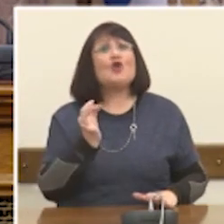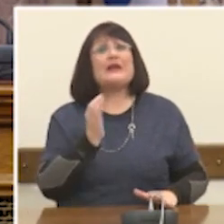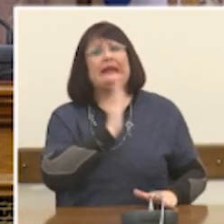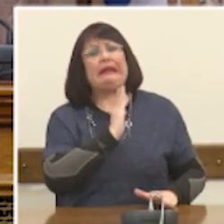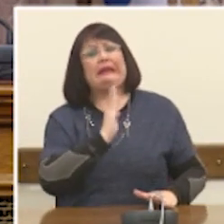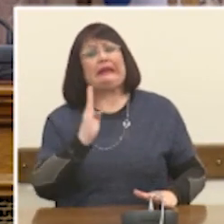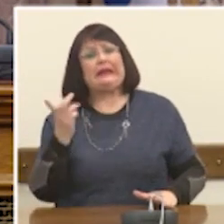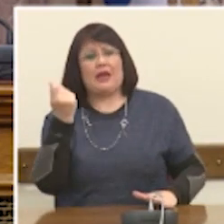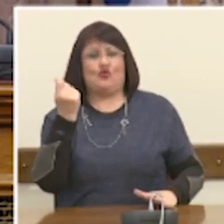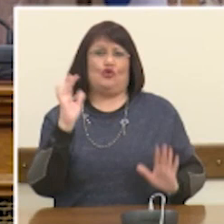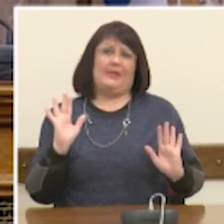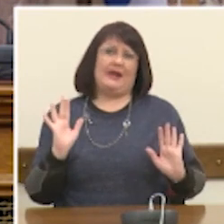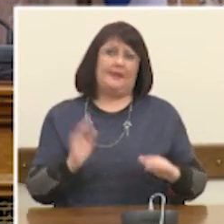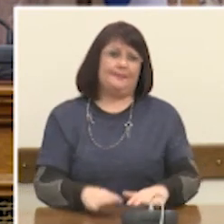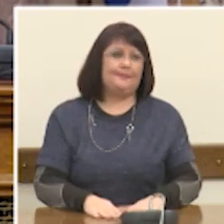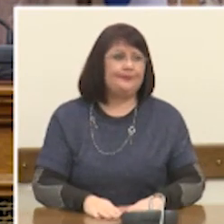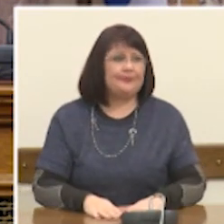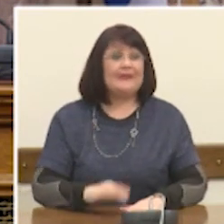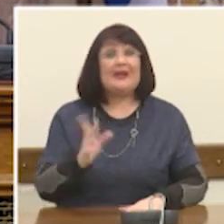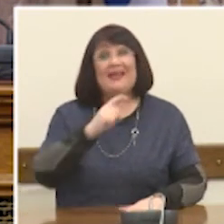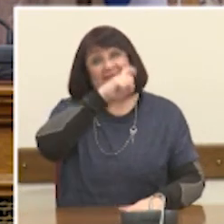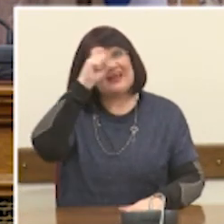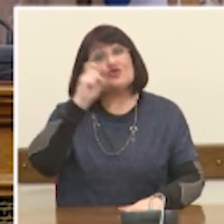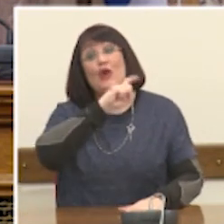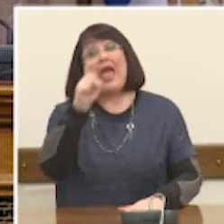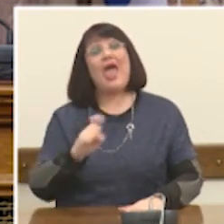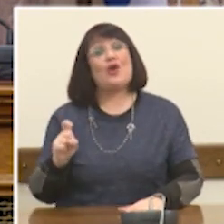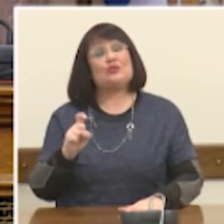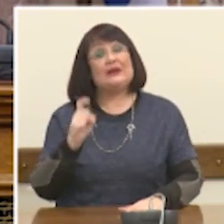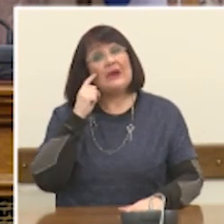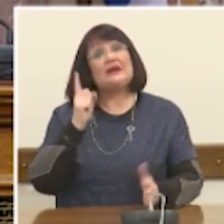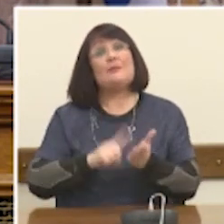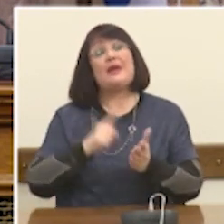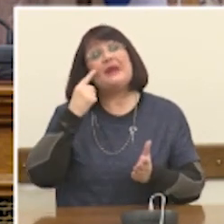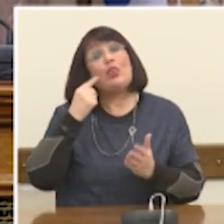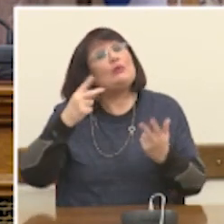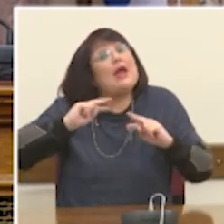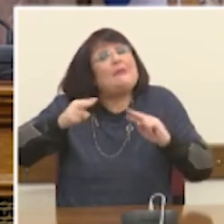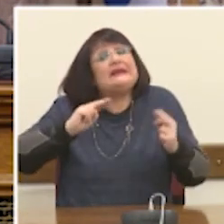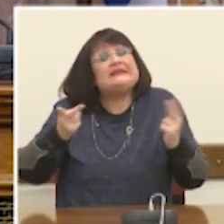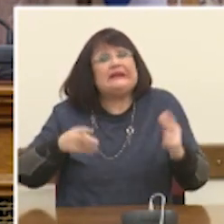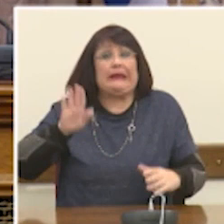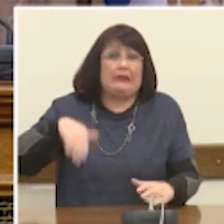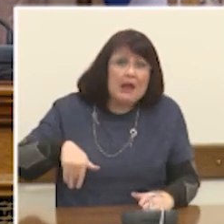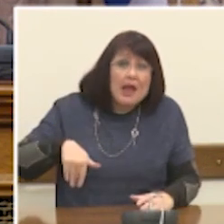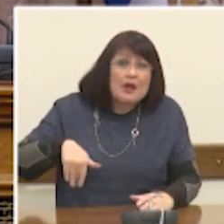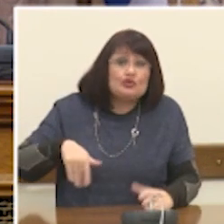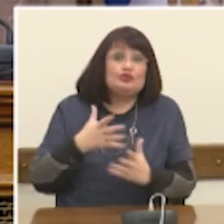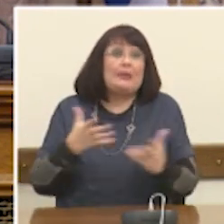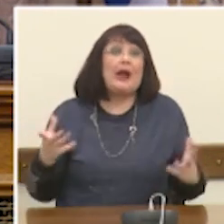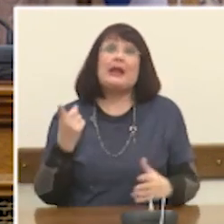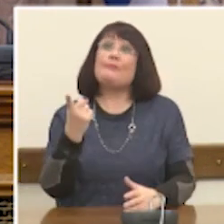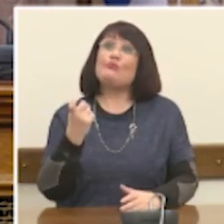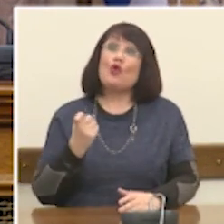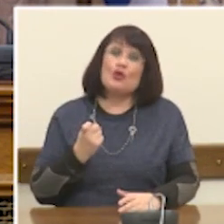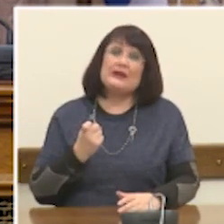Άλλα δύσκολα ερωτήματα τα οποία θα πρέπει να απαντήσουμε. Και τέλος, τη μεγάλη πρόκληση, δεν